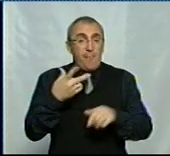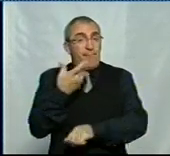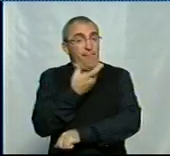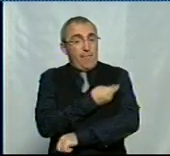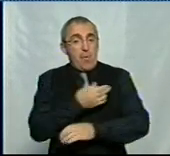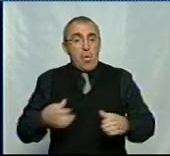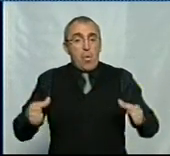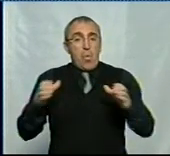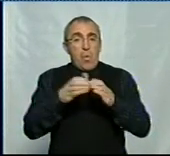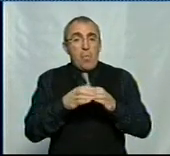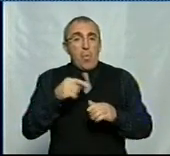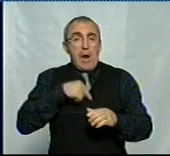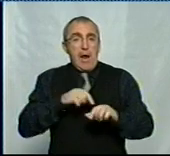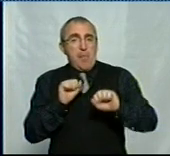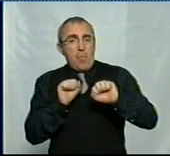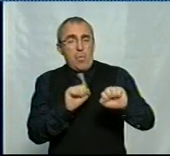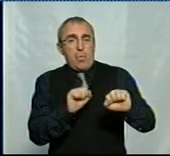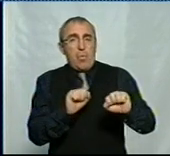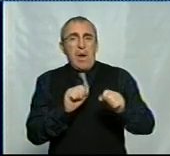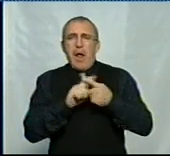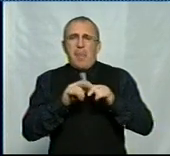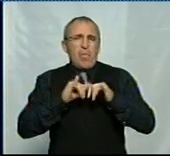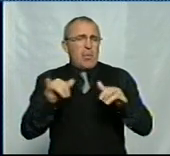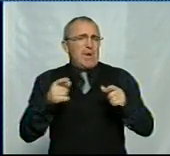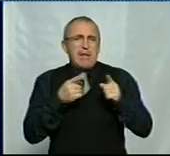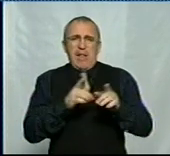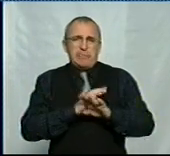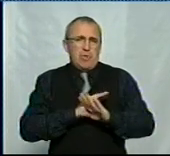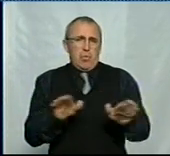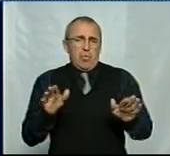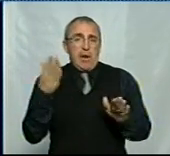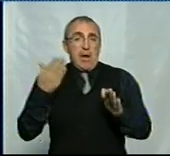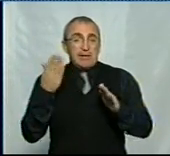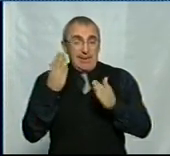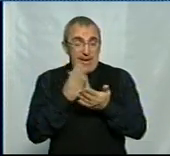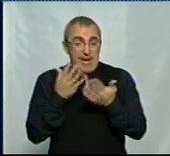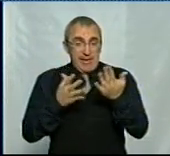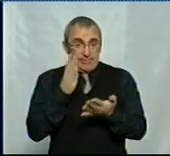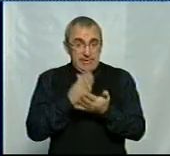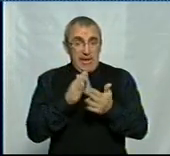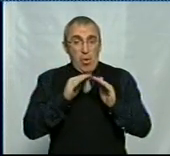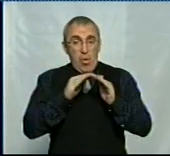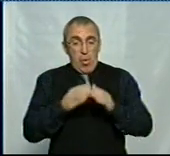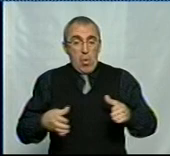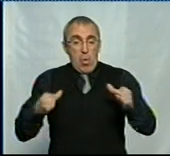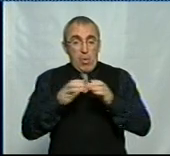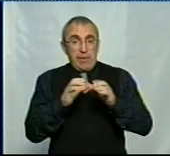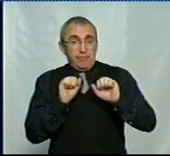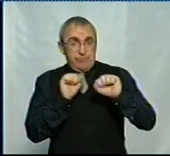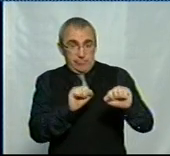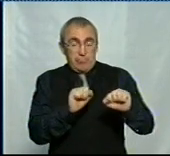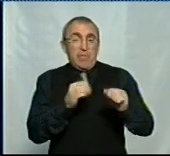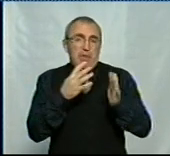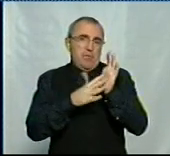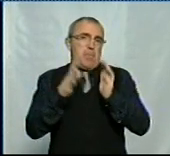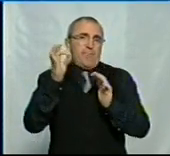колективного імунітету. Епідемія не загрожує. Якщо є рівень колективного імунітету 95%.